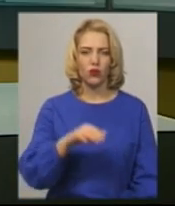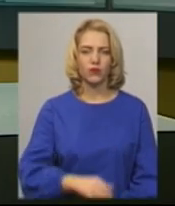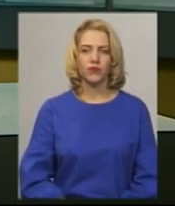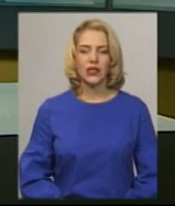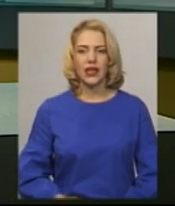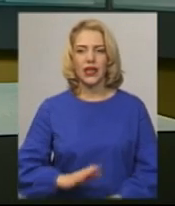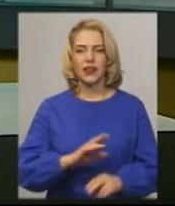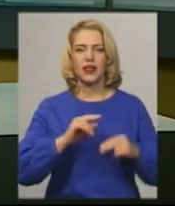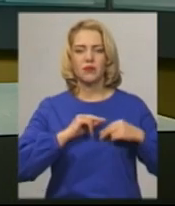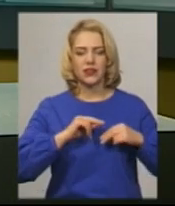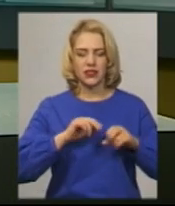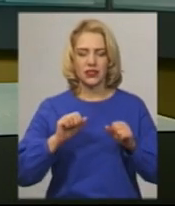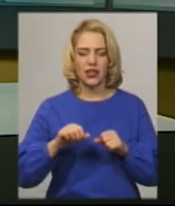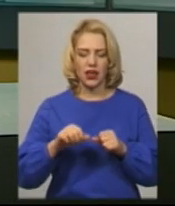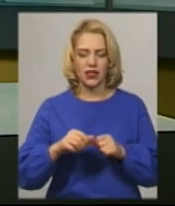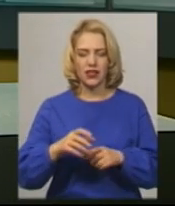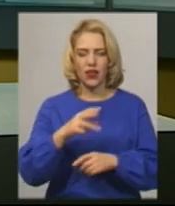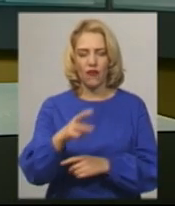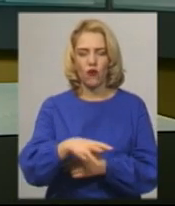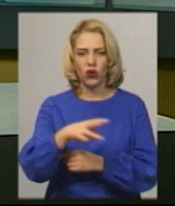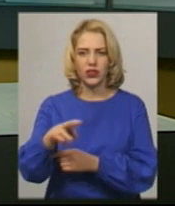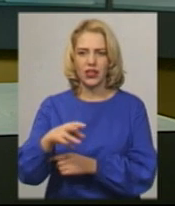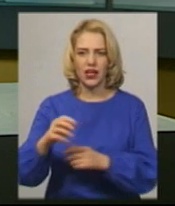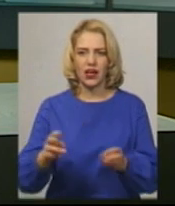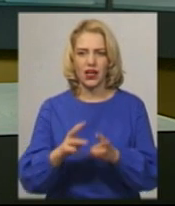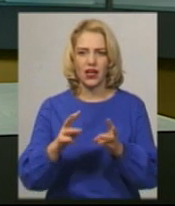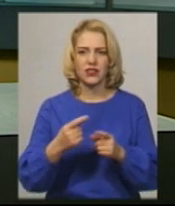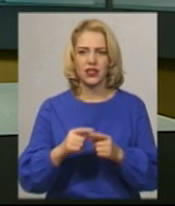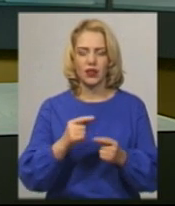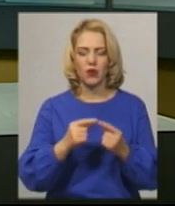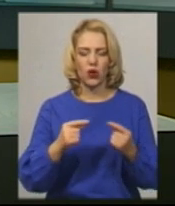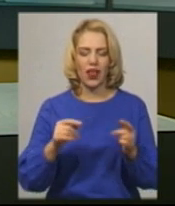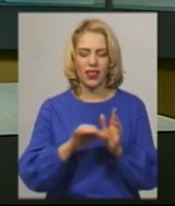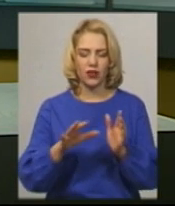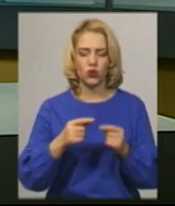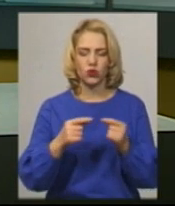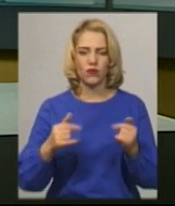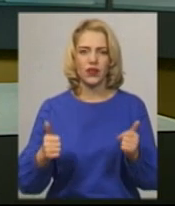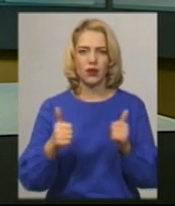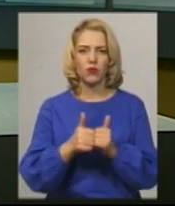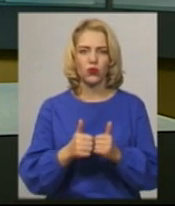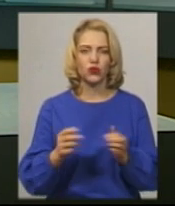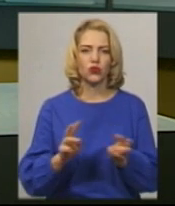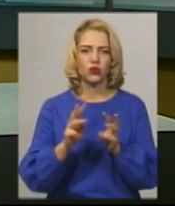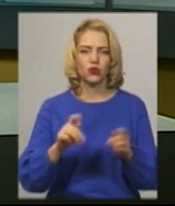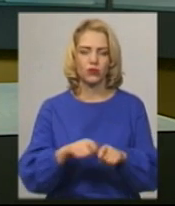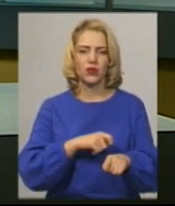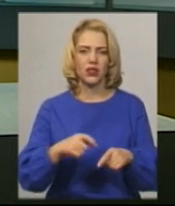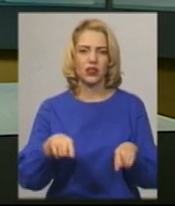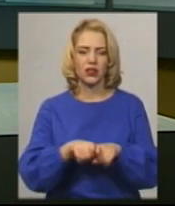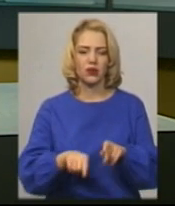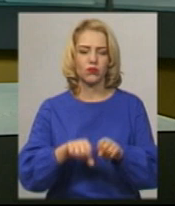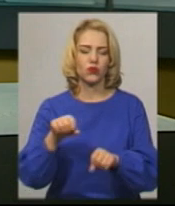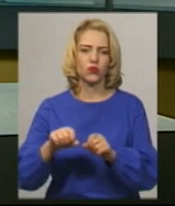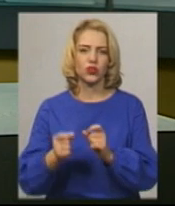Непрацездатні вогнегасники, електроустаткування поруч з горючими матеріалами та мангали занадто близько до будиночків. Такі порушення